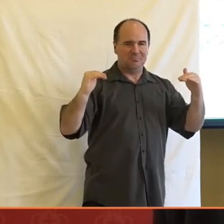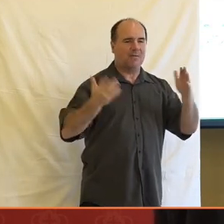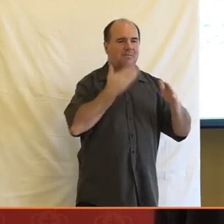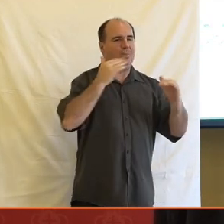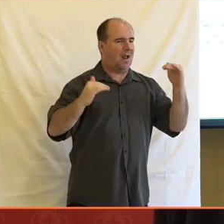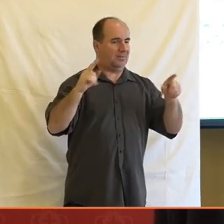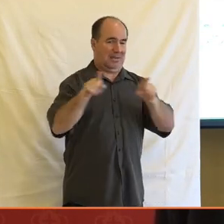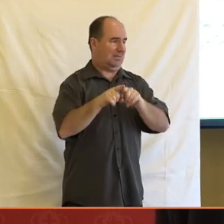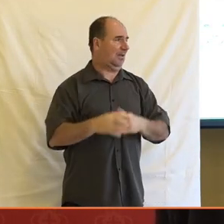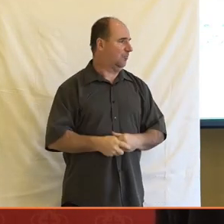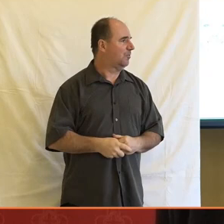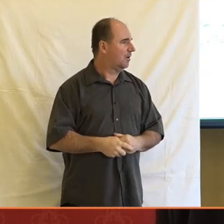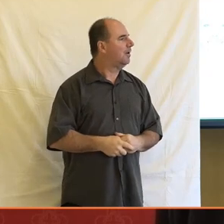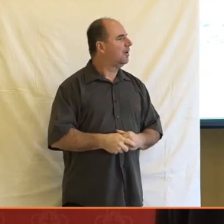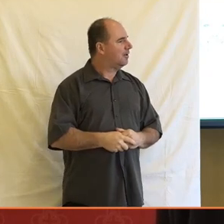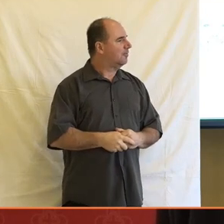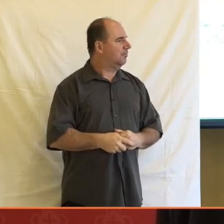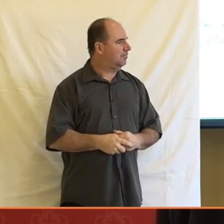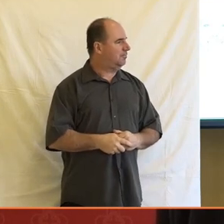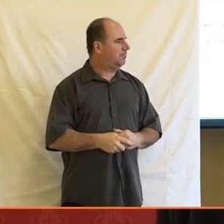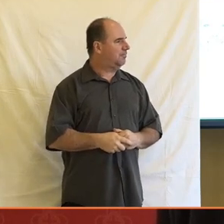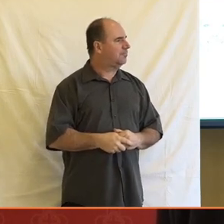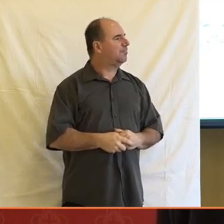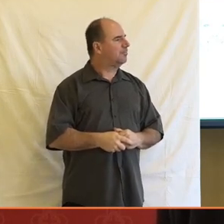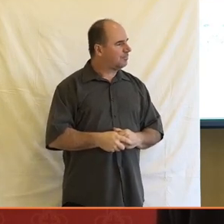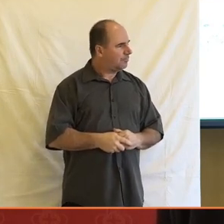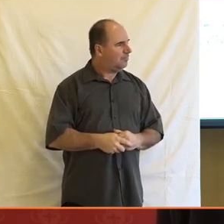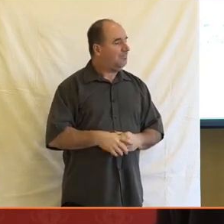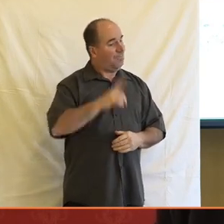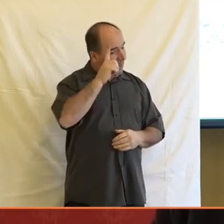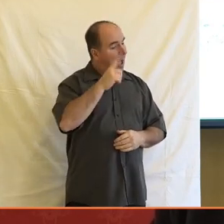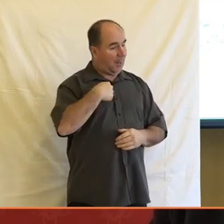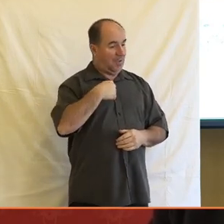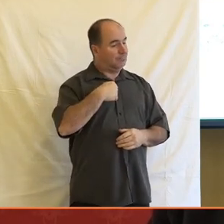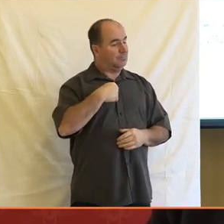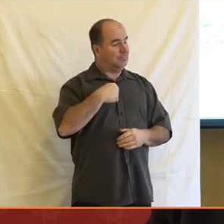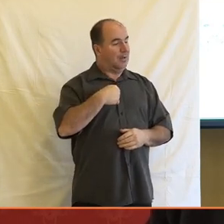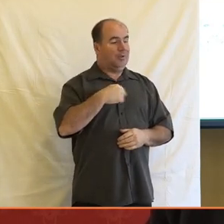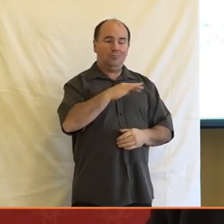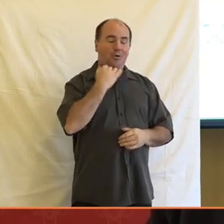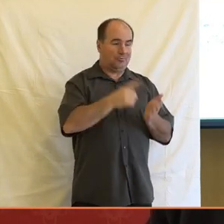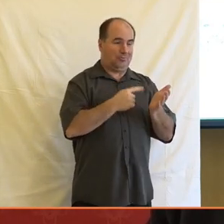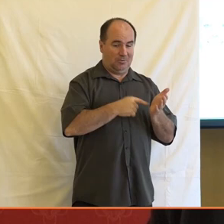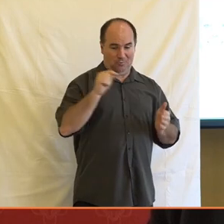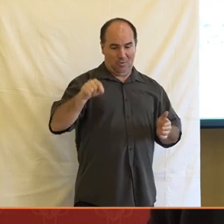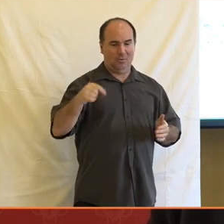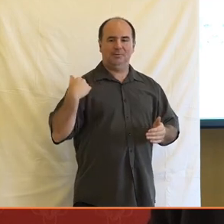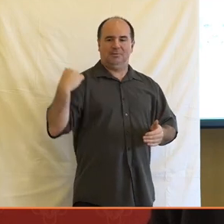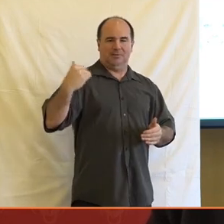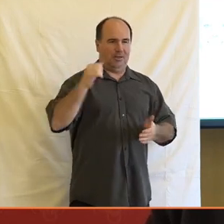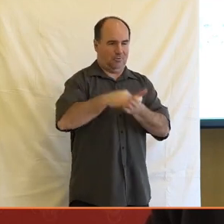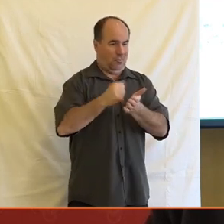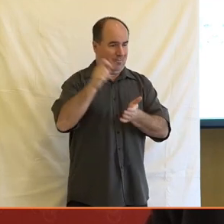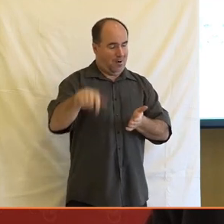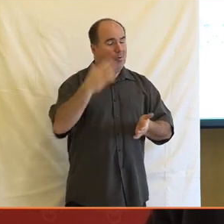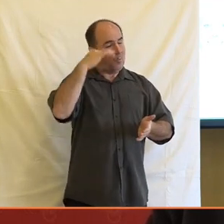třeba kriticky zamýšlet nad věcma, které jim třeba úplně technologicky nerozumí, ale tu technologickou část si dostudujou a budou schopní jako kriticky